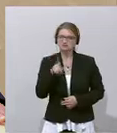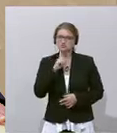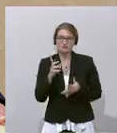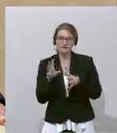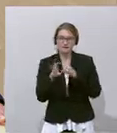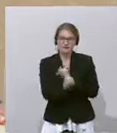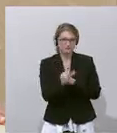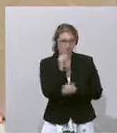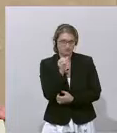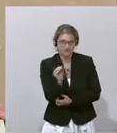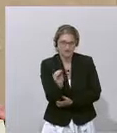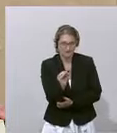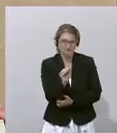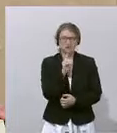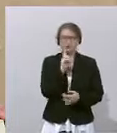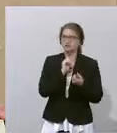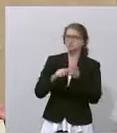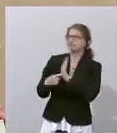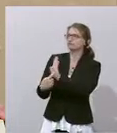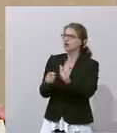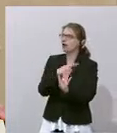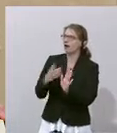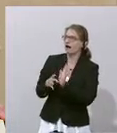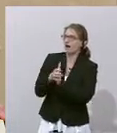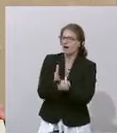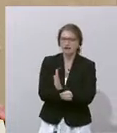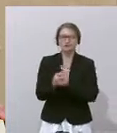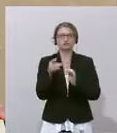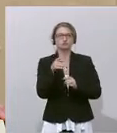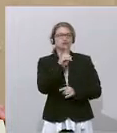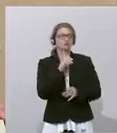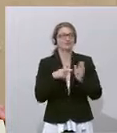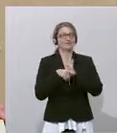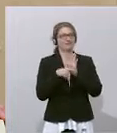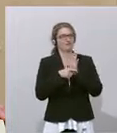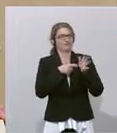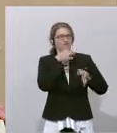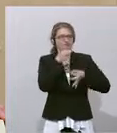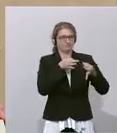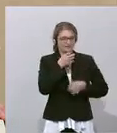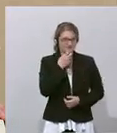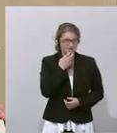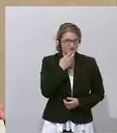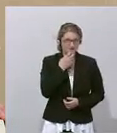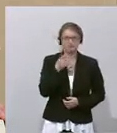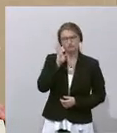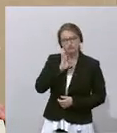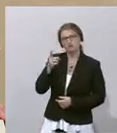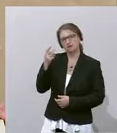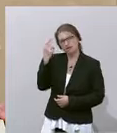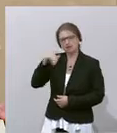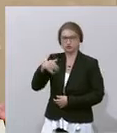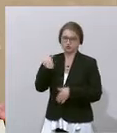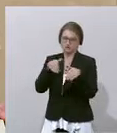Und ich ersuche Sie, Herr Justizminister, genau untersuchen zu lassen, ob es hier nicht einen Maulwurf